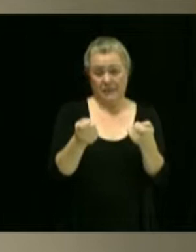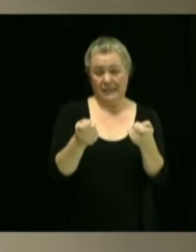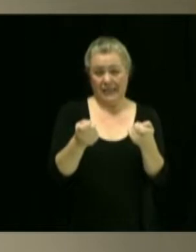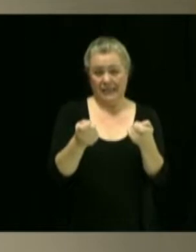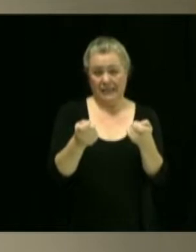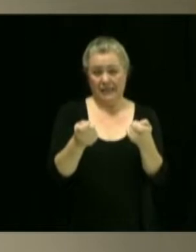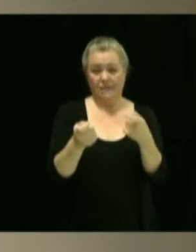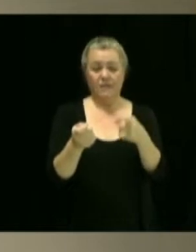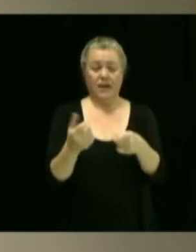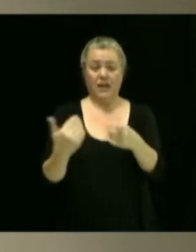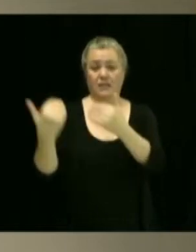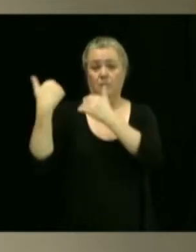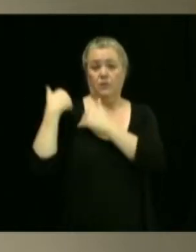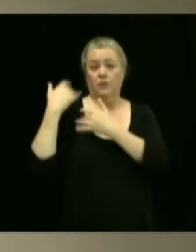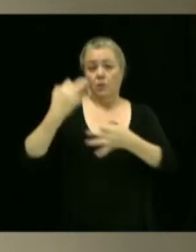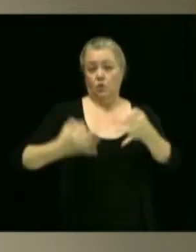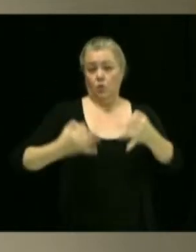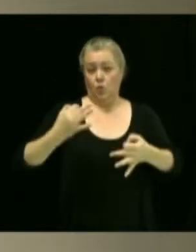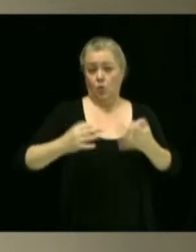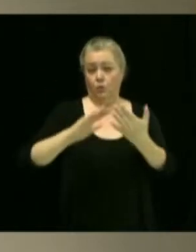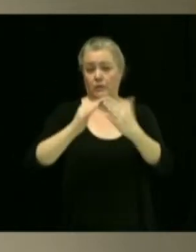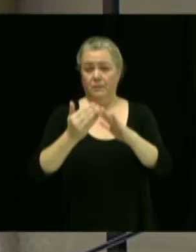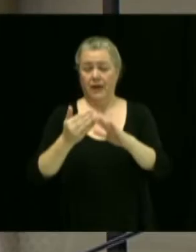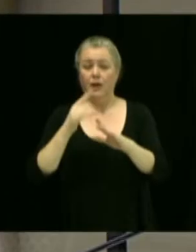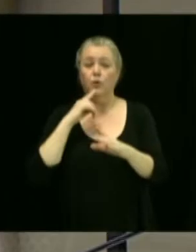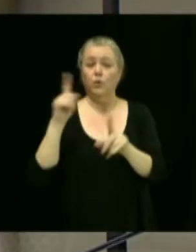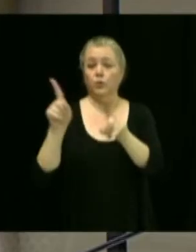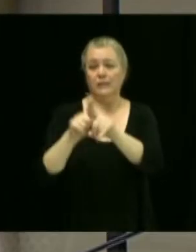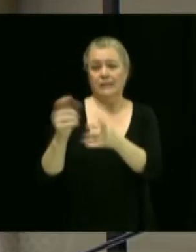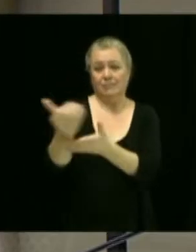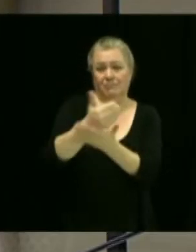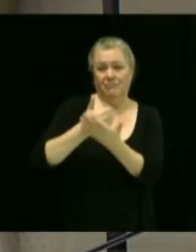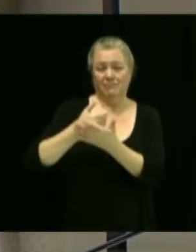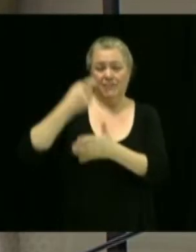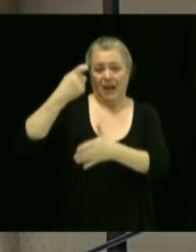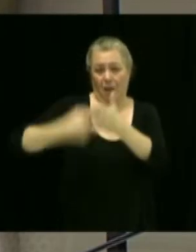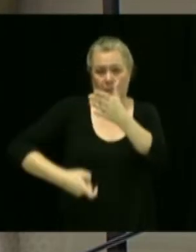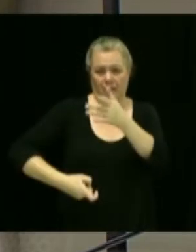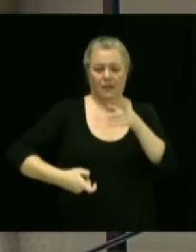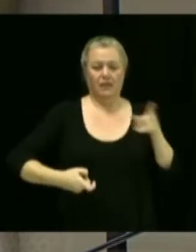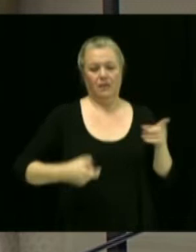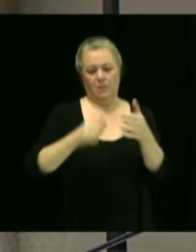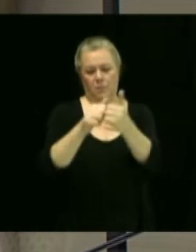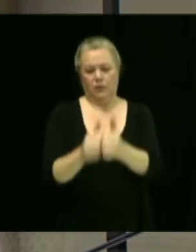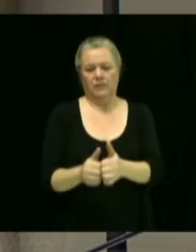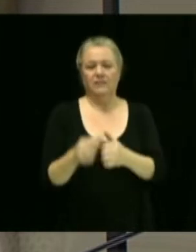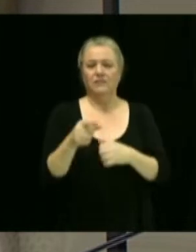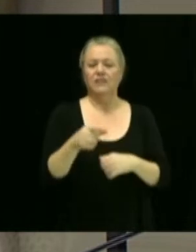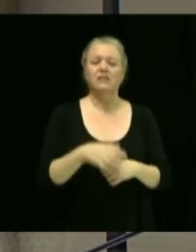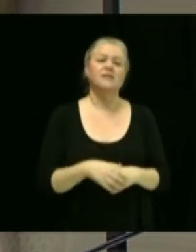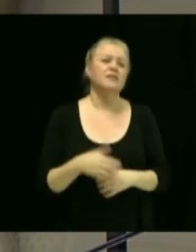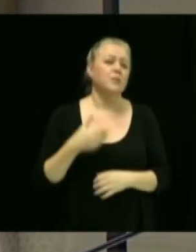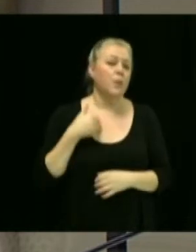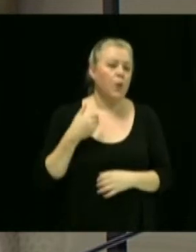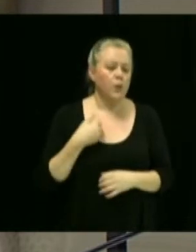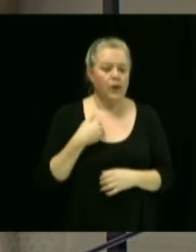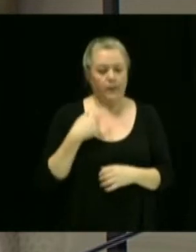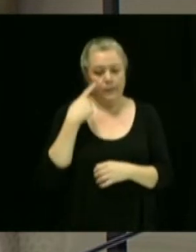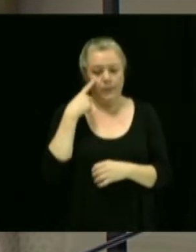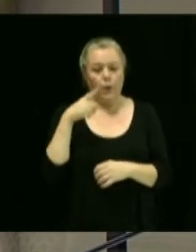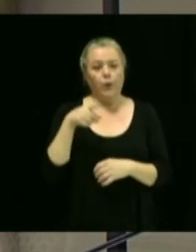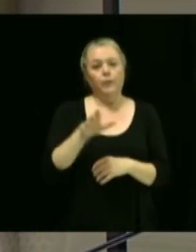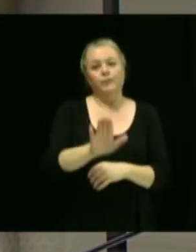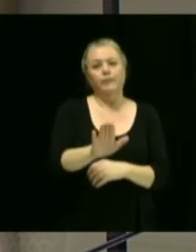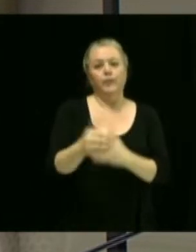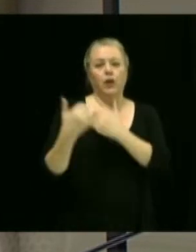percepteur des amendes au sein du service juridique. Alors, il s'agit dans ce cas-ci de venir clarifier le rôle